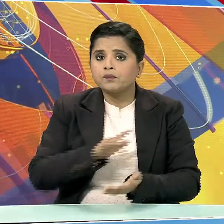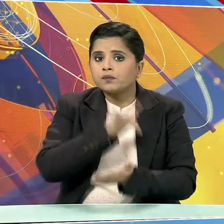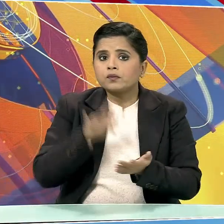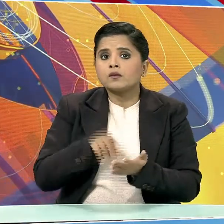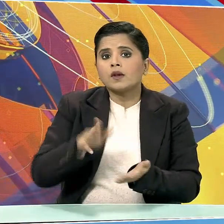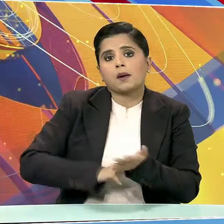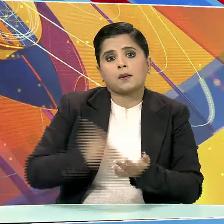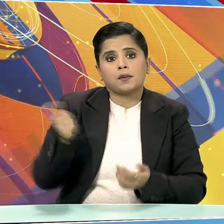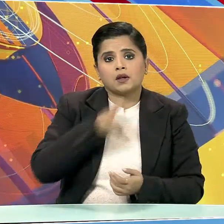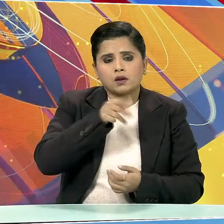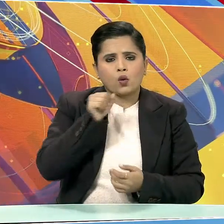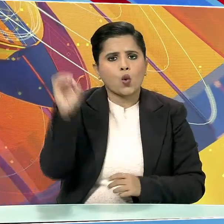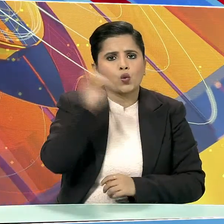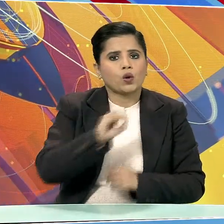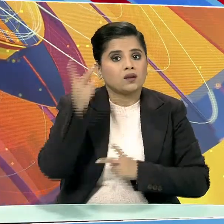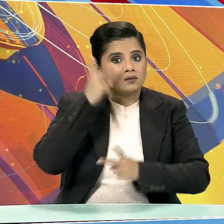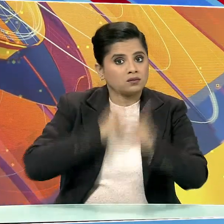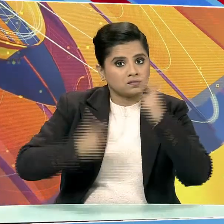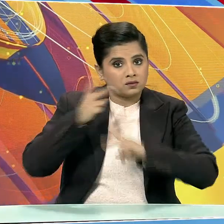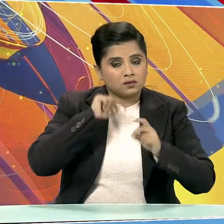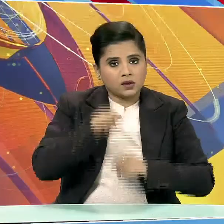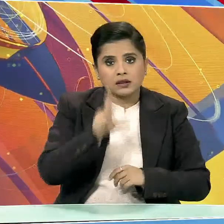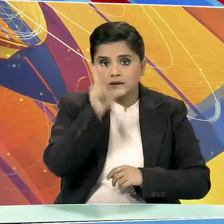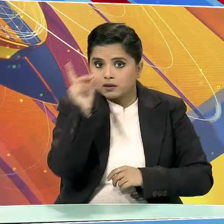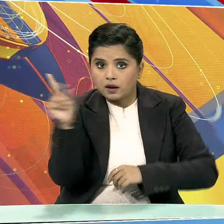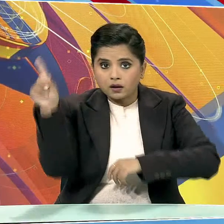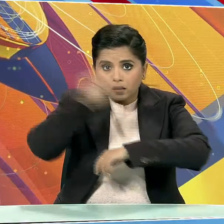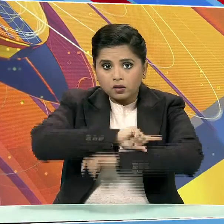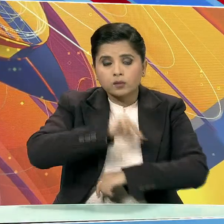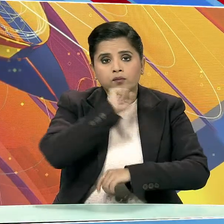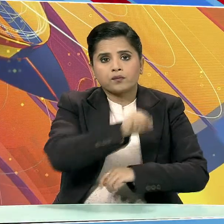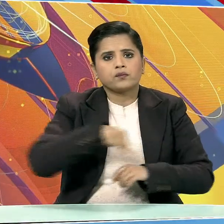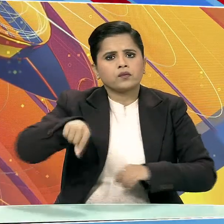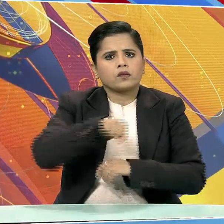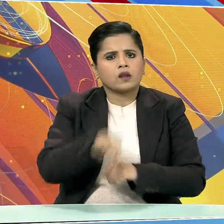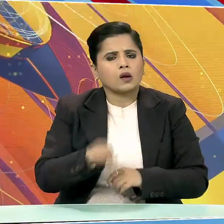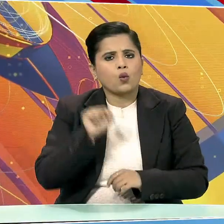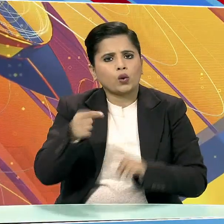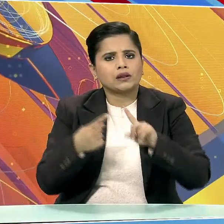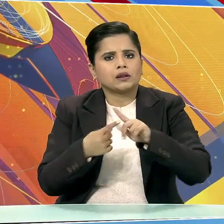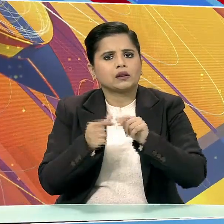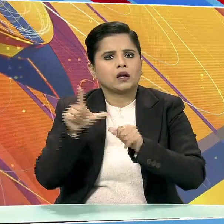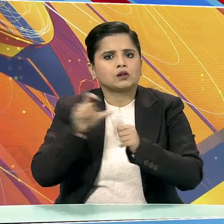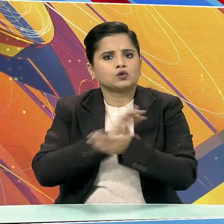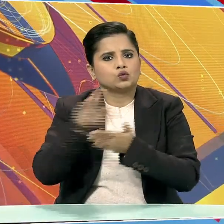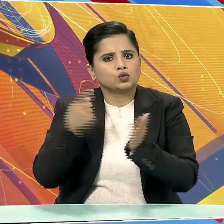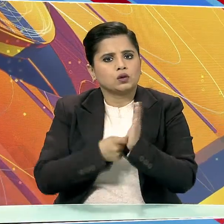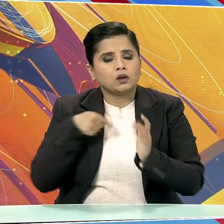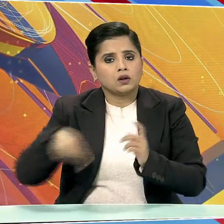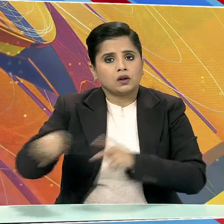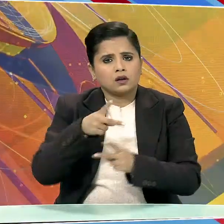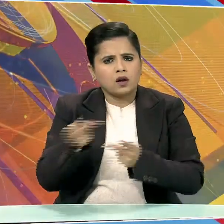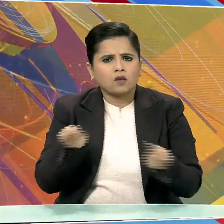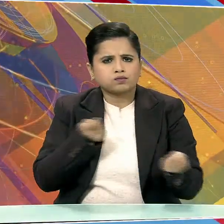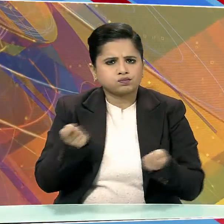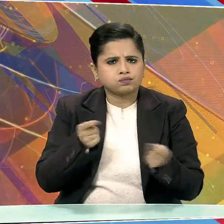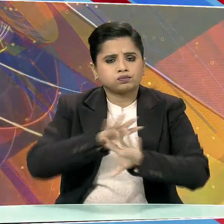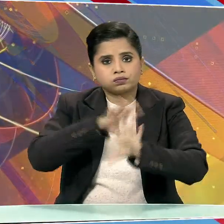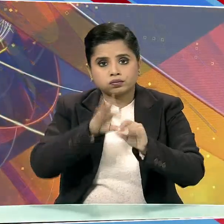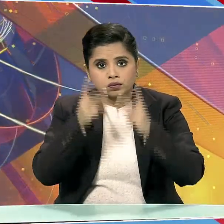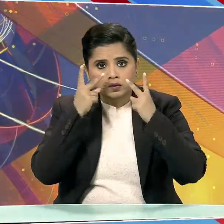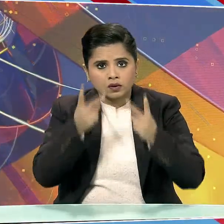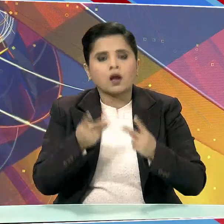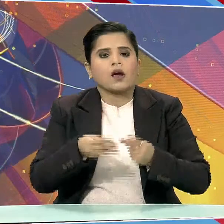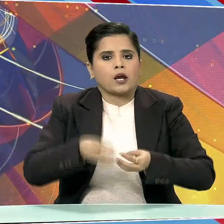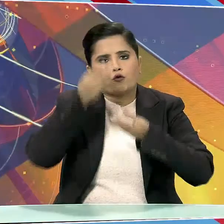मंत्री ने अपनी ओरिशा यात्रा के दूसरे दिन आज तल्चर में सयंत्र के निर्वान कारियों की समिक्षा करने के बाद ये